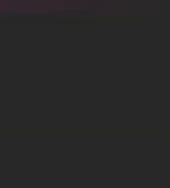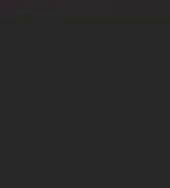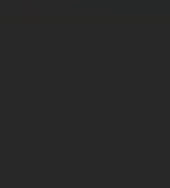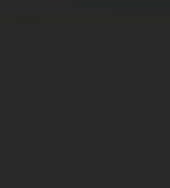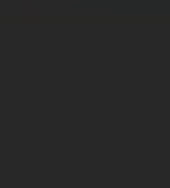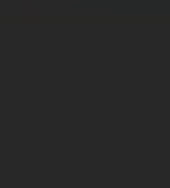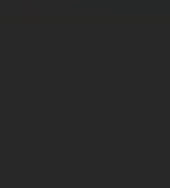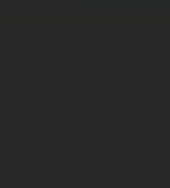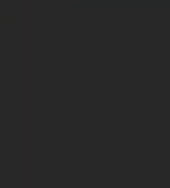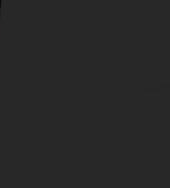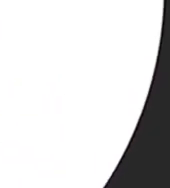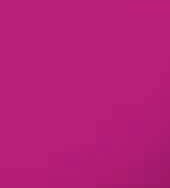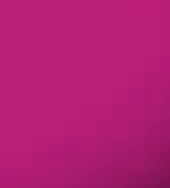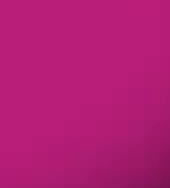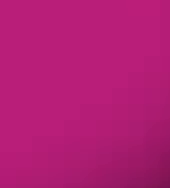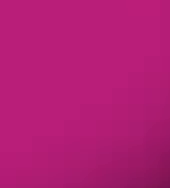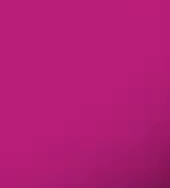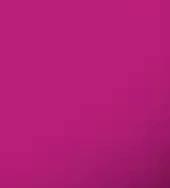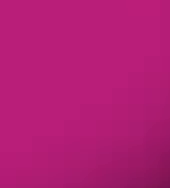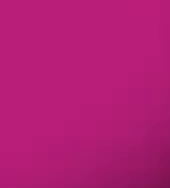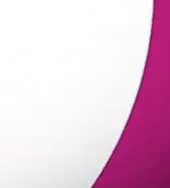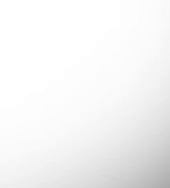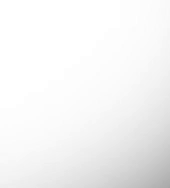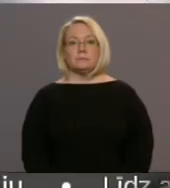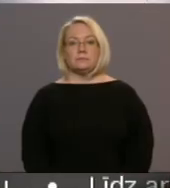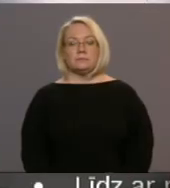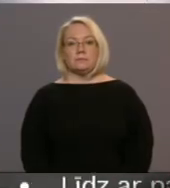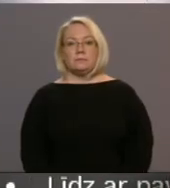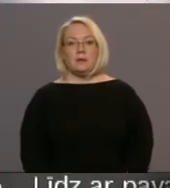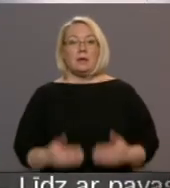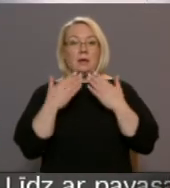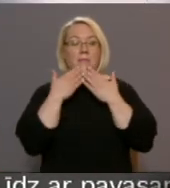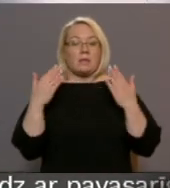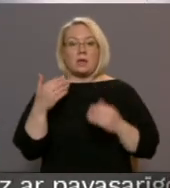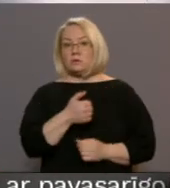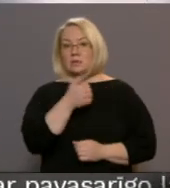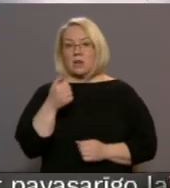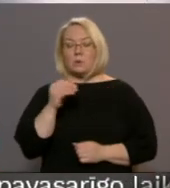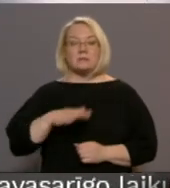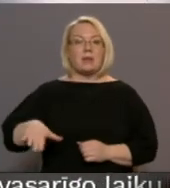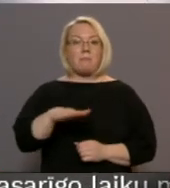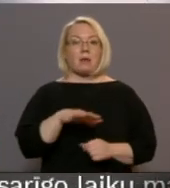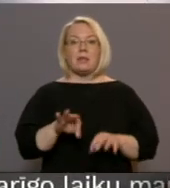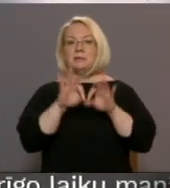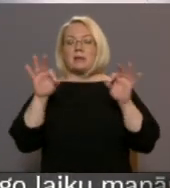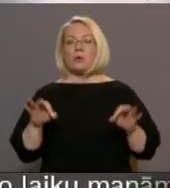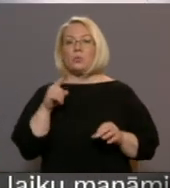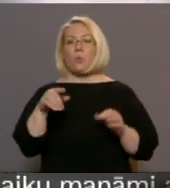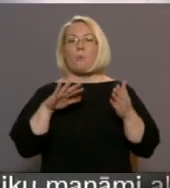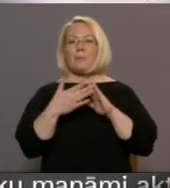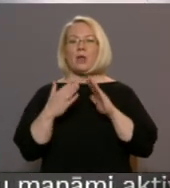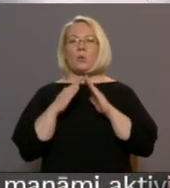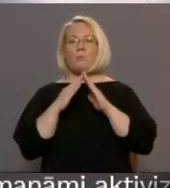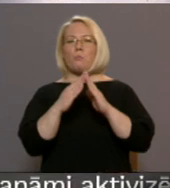Re, visi ēters ir te! Pēdējos gados zemgalē sākusies to piļu un